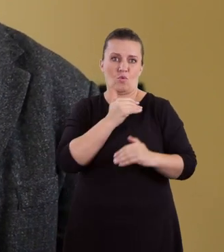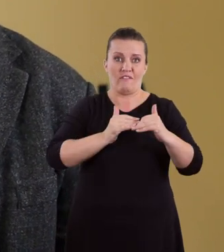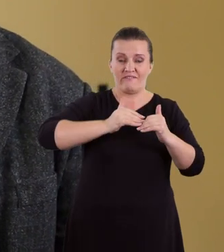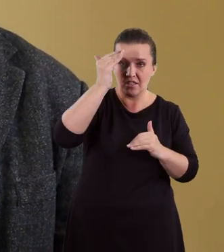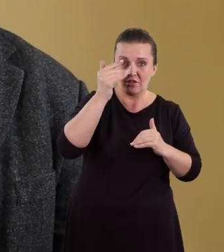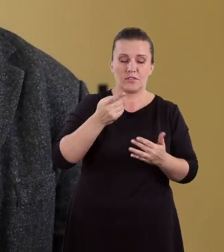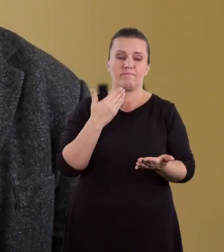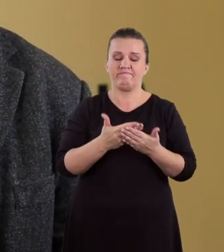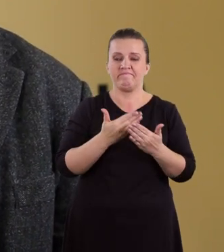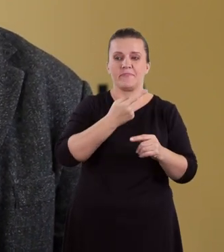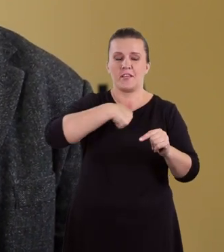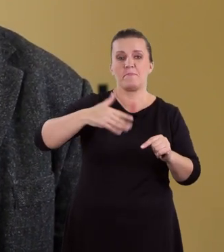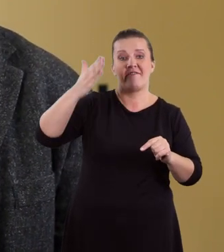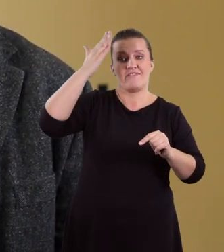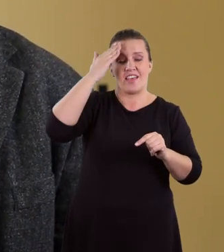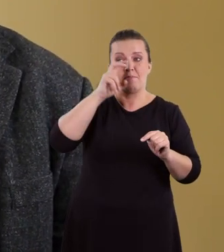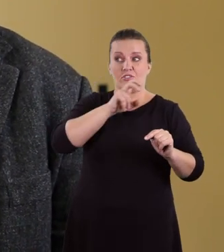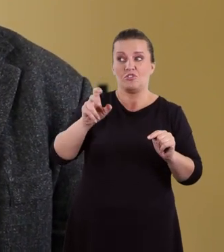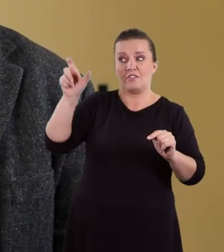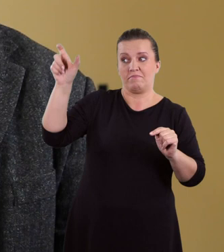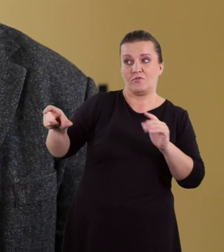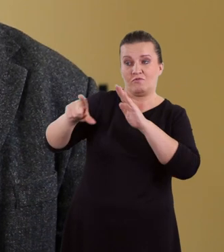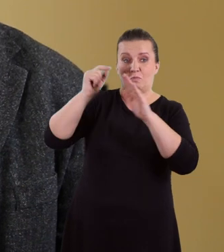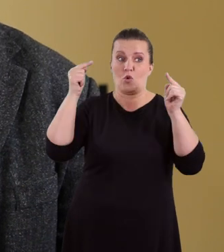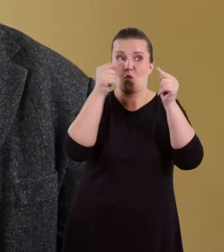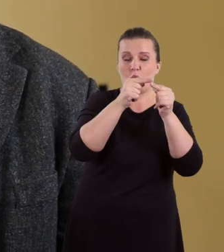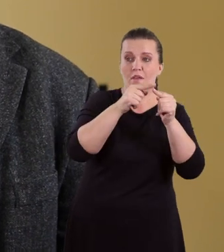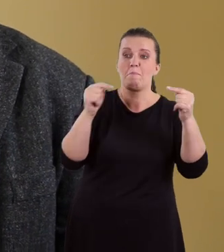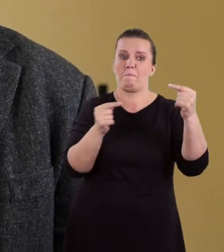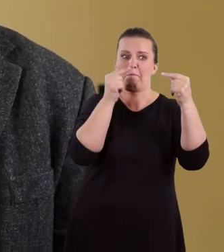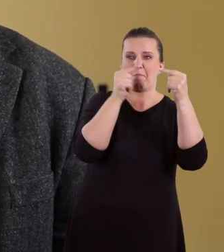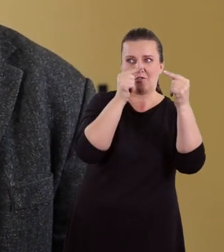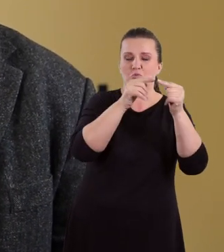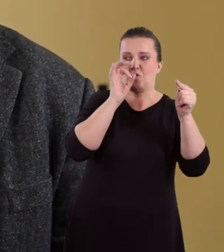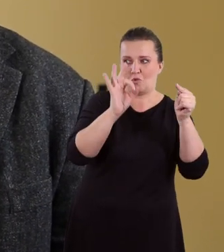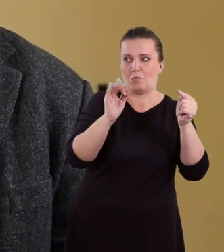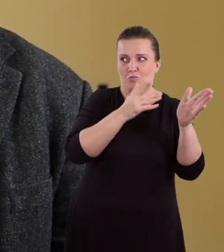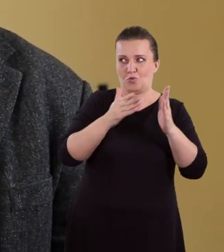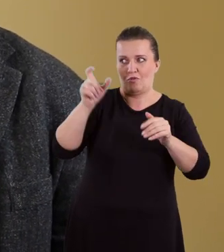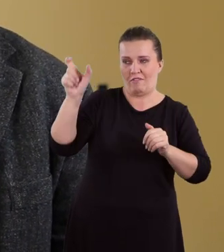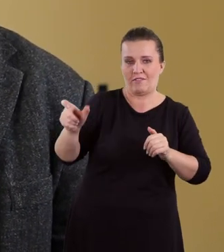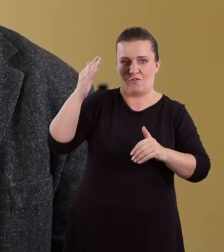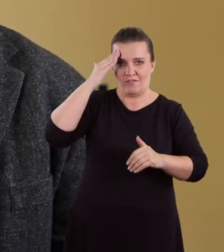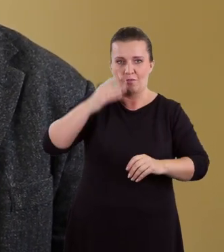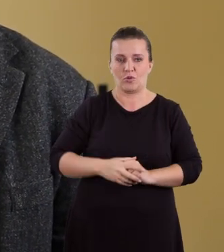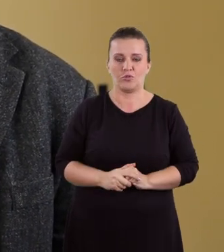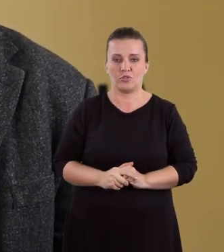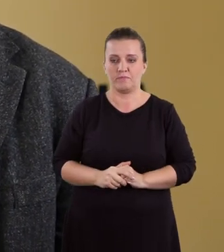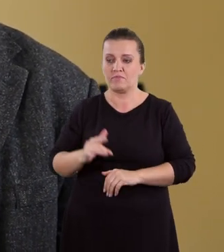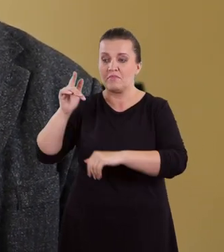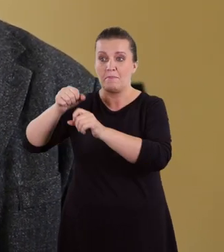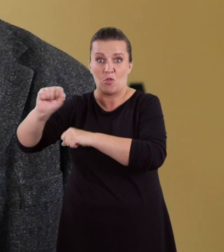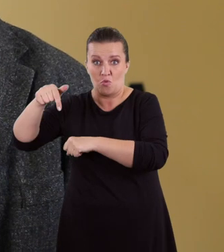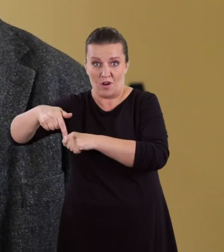szkół wyższych, bo będziemy wiedzieć lepiej, czy kandydat jest dobrze przygotowany do podjęcia danego kierunku studiów.